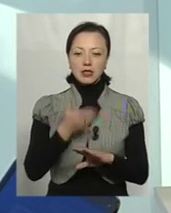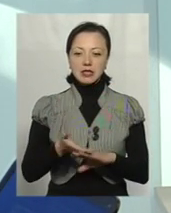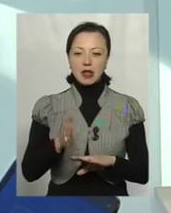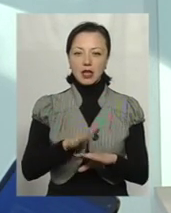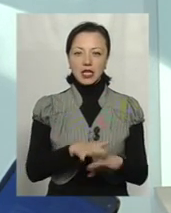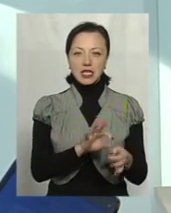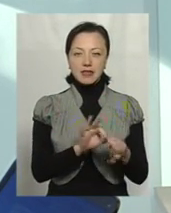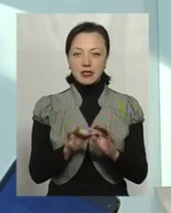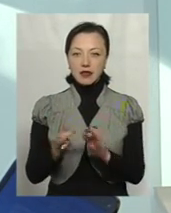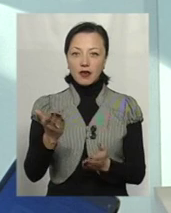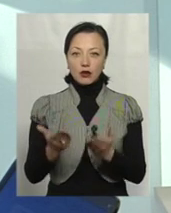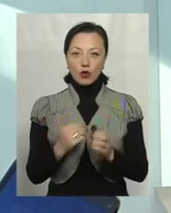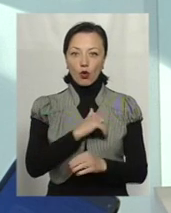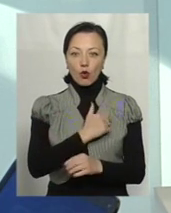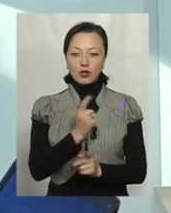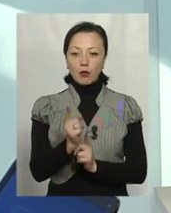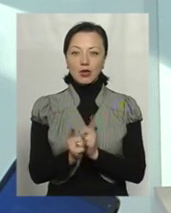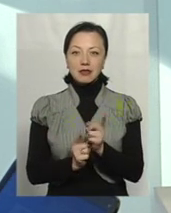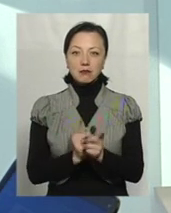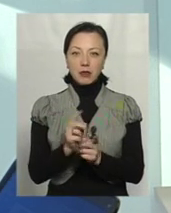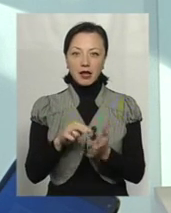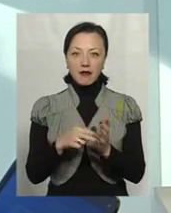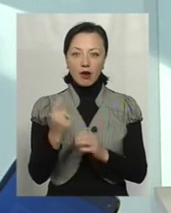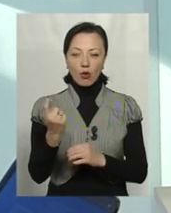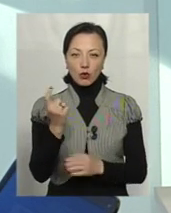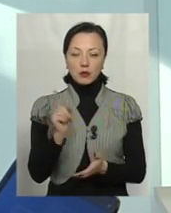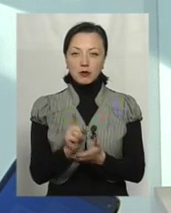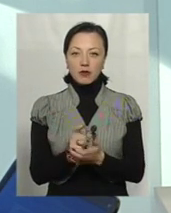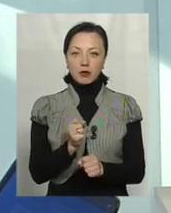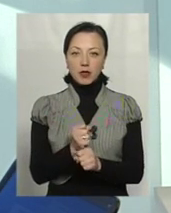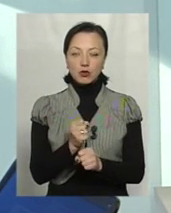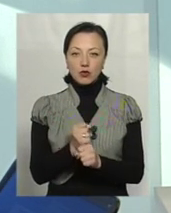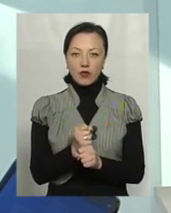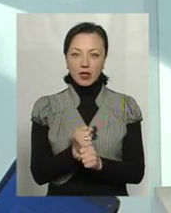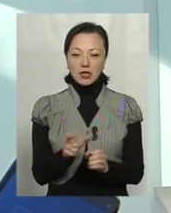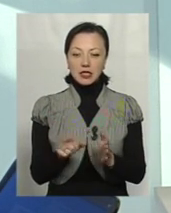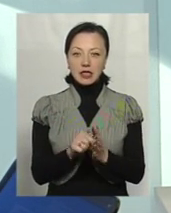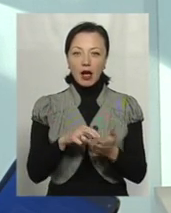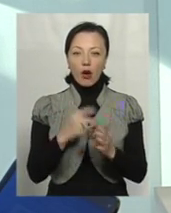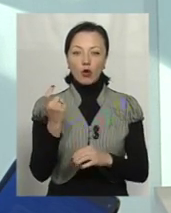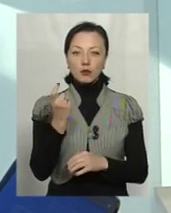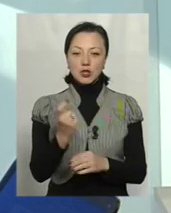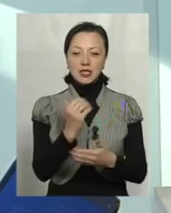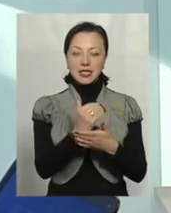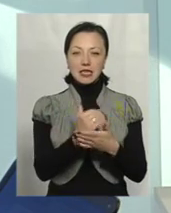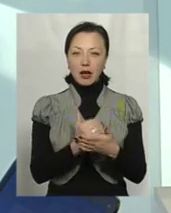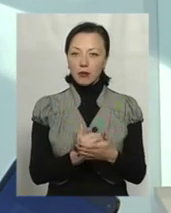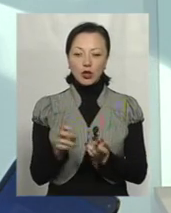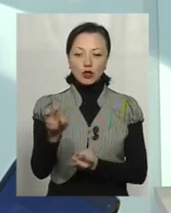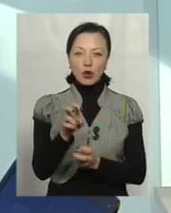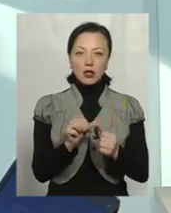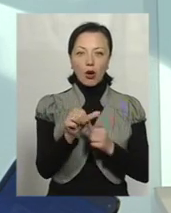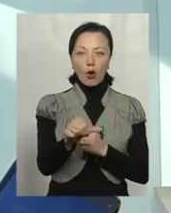І тому, якщо ми хочемо змін в економіці, ми повинні працювати з економічною системою, не шукати окремі